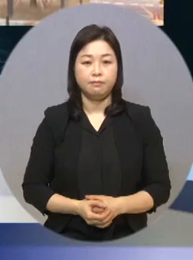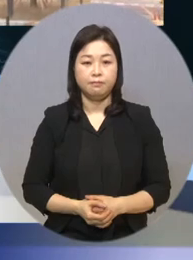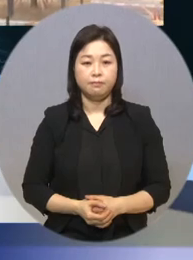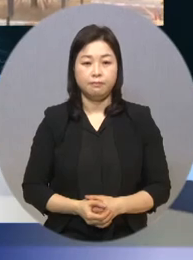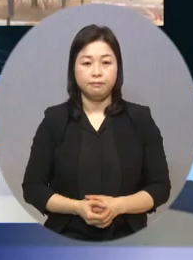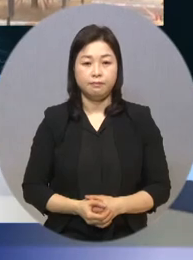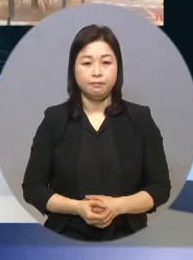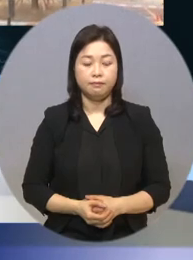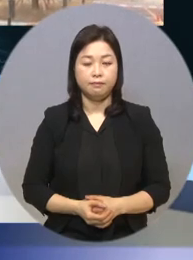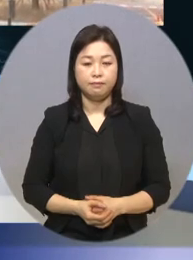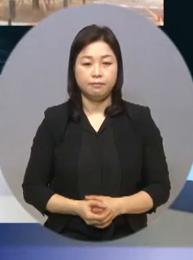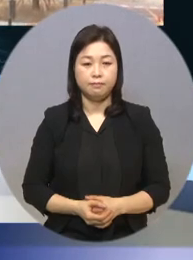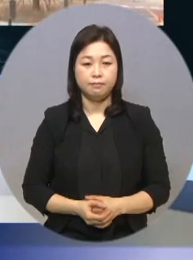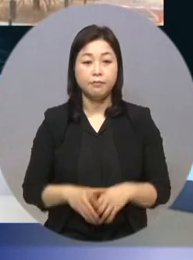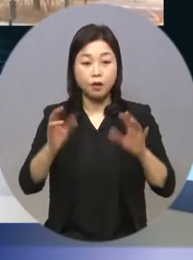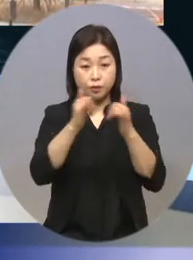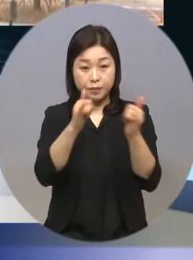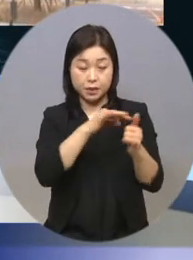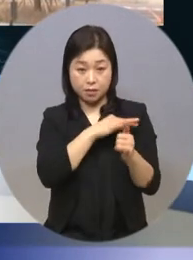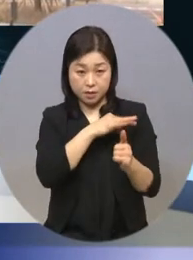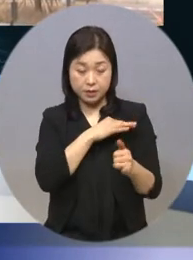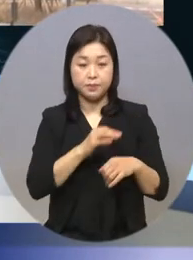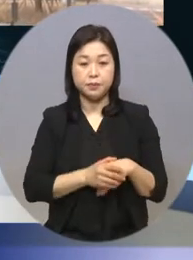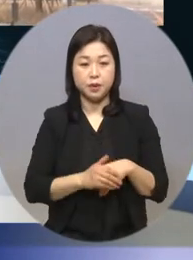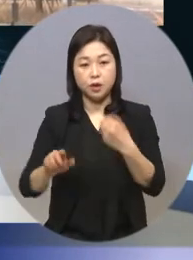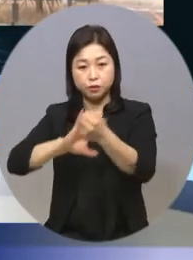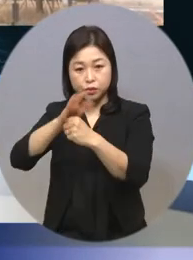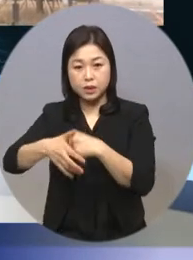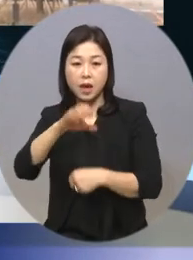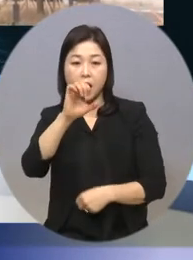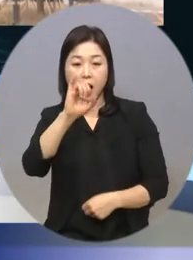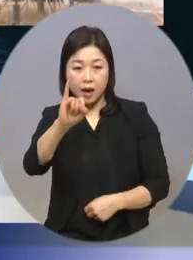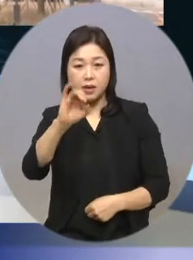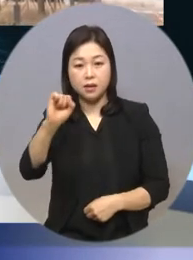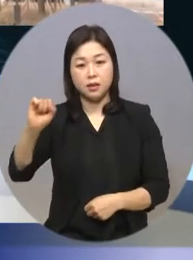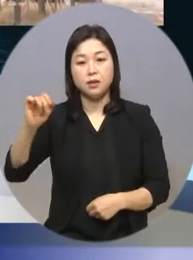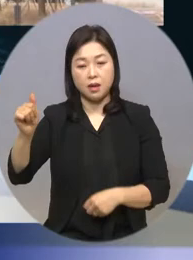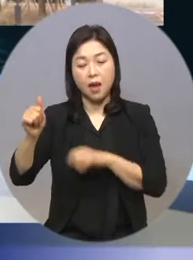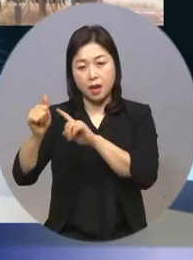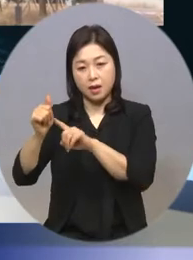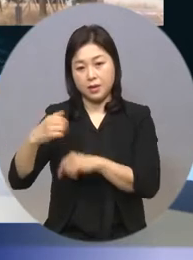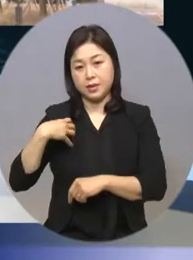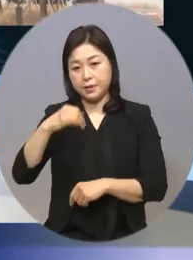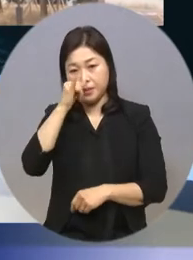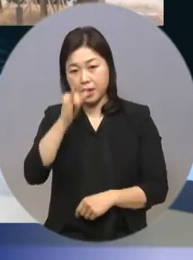국민연금공단이 국제기구 ISSA가 주관하는